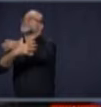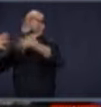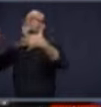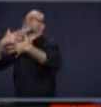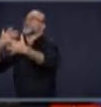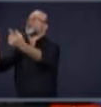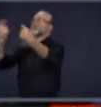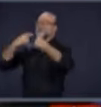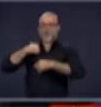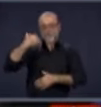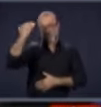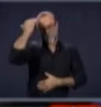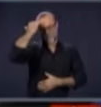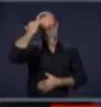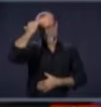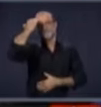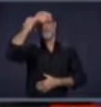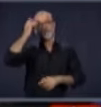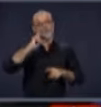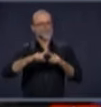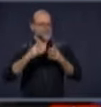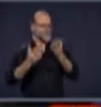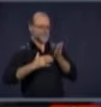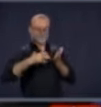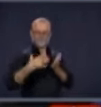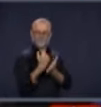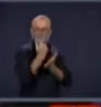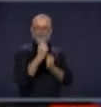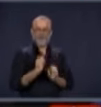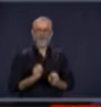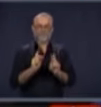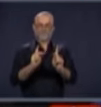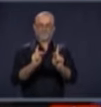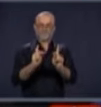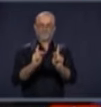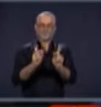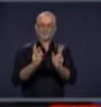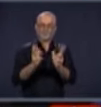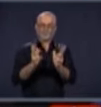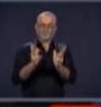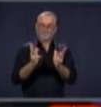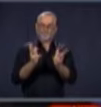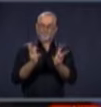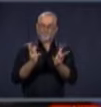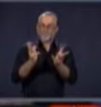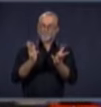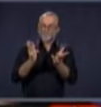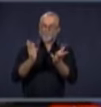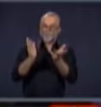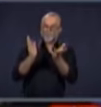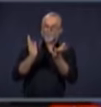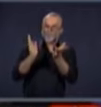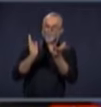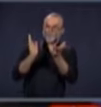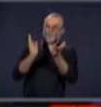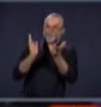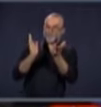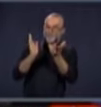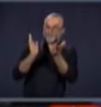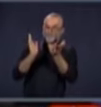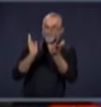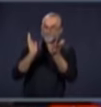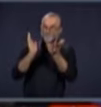Québécois, ne voyageront sans doute pas à l'étranger, donc nous avons l'occasion de les inciter à